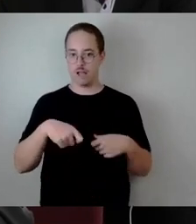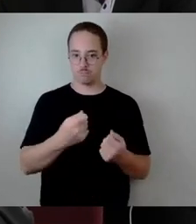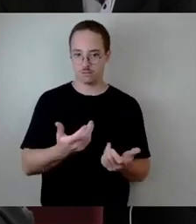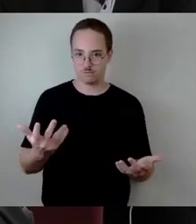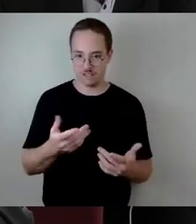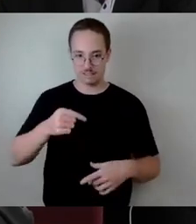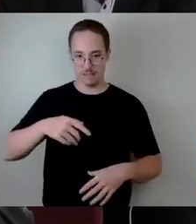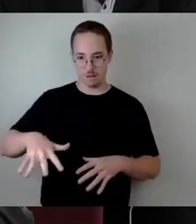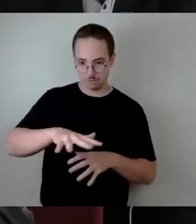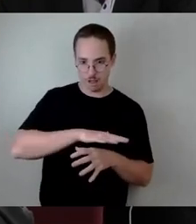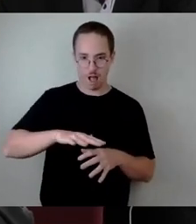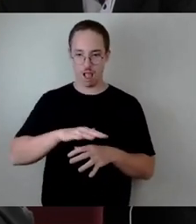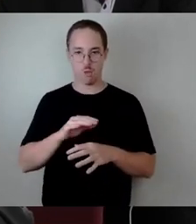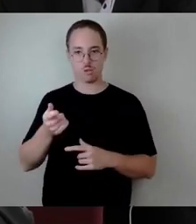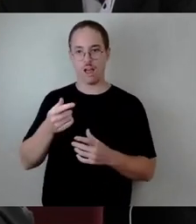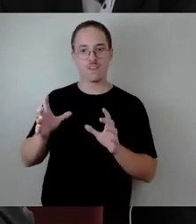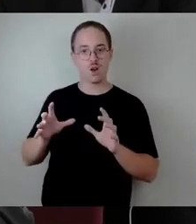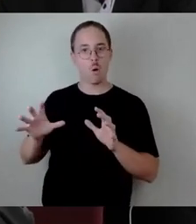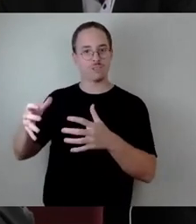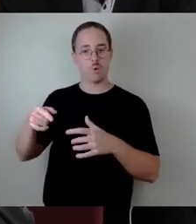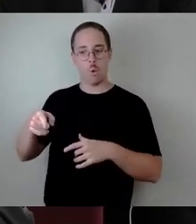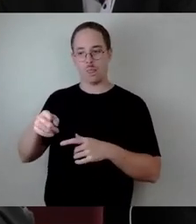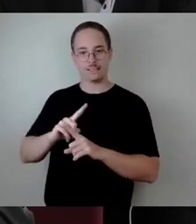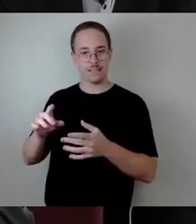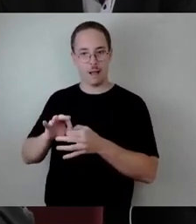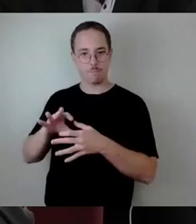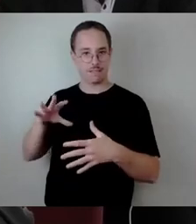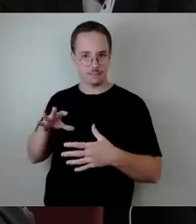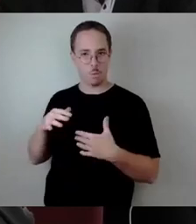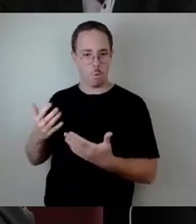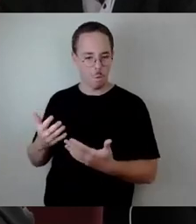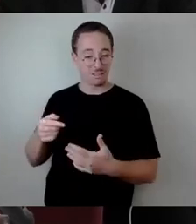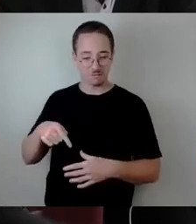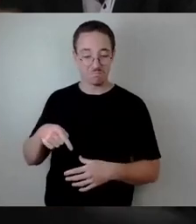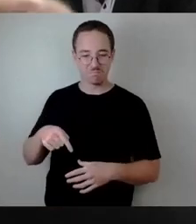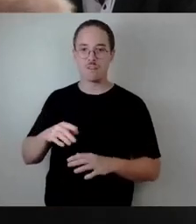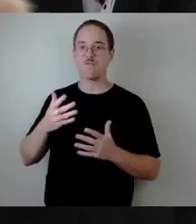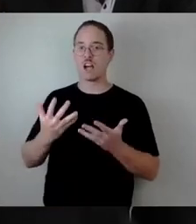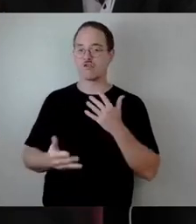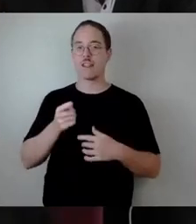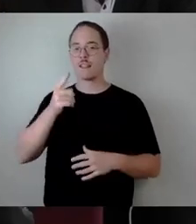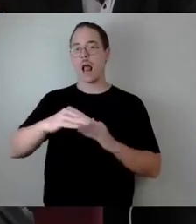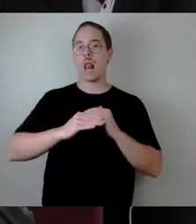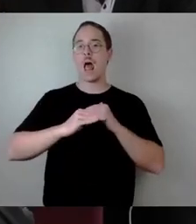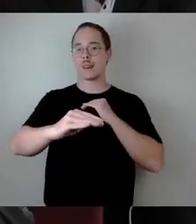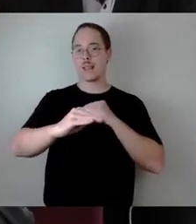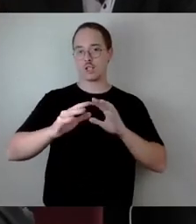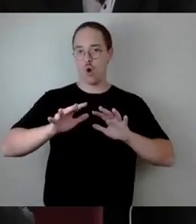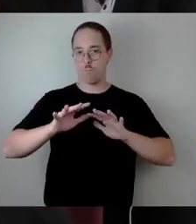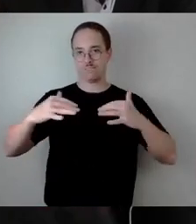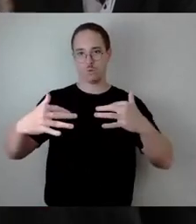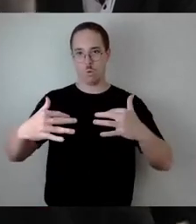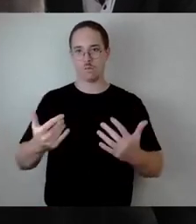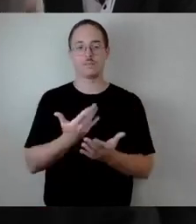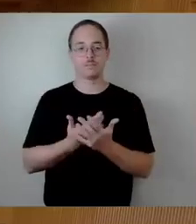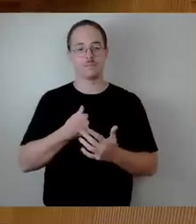stattfinden. Deswegen nochmal meine Frage an den Herrn Kühn. Wann treten Sie zurück? Wir sind